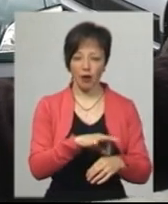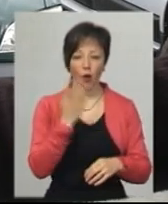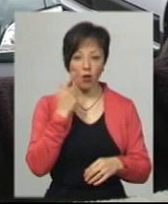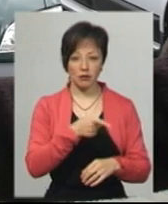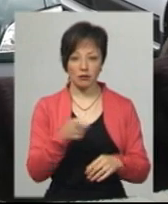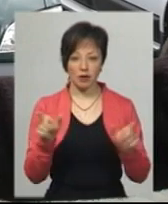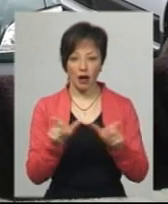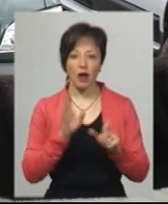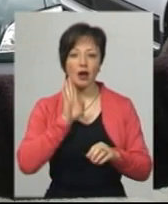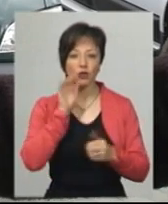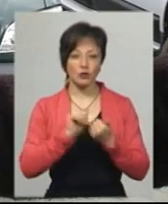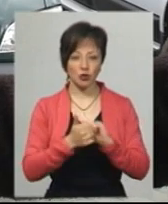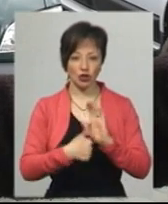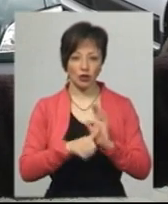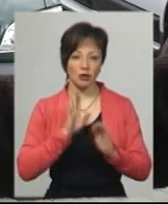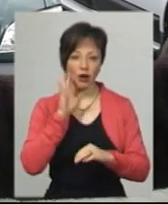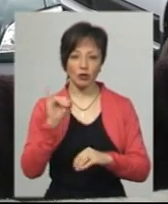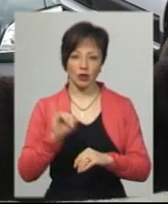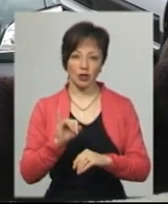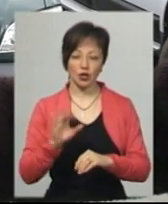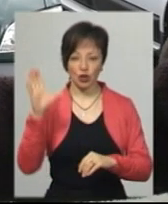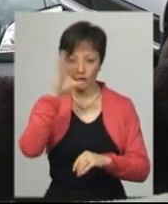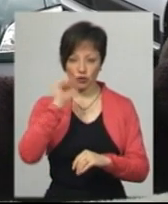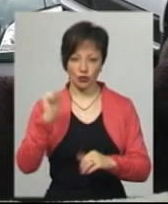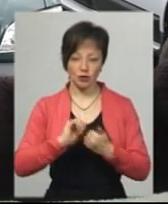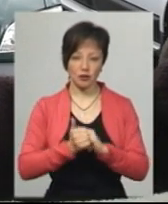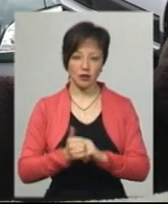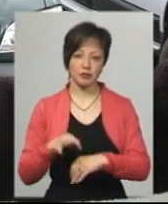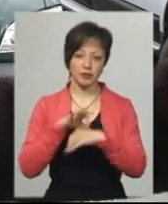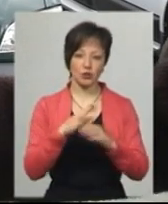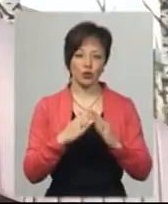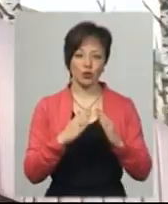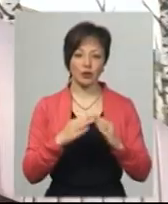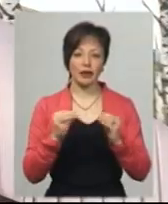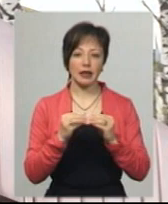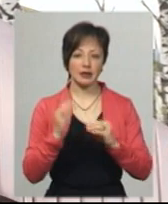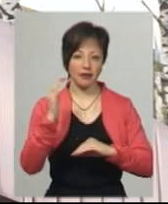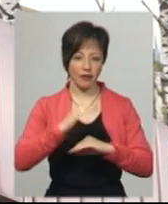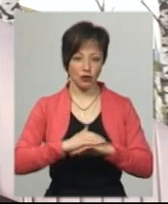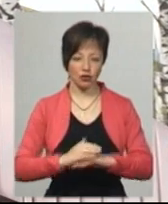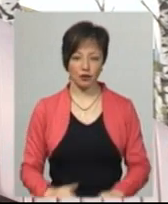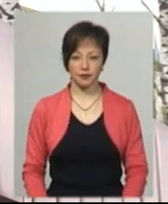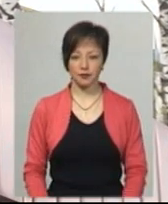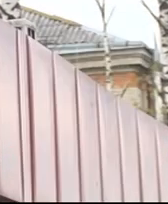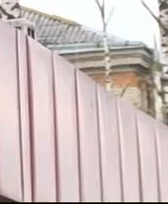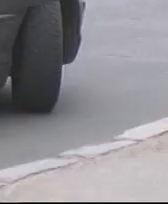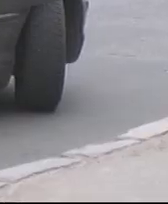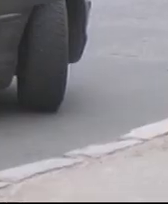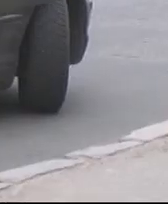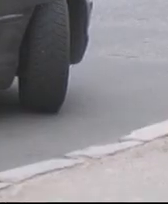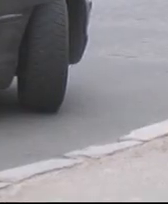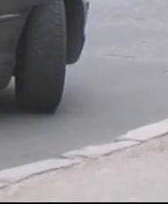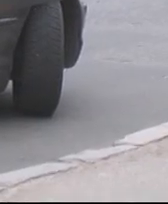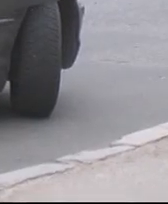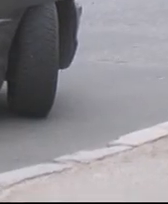ранкову зміну на шосту ранку і нічну зміну веземо додому о 10-й вечора. Тетяна Борожцова, Олександр Горішевський, Віктор